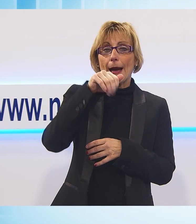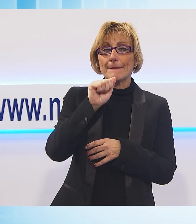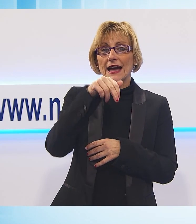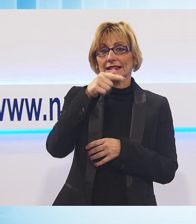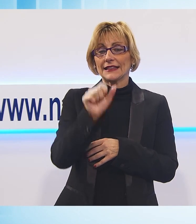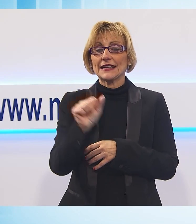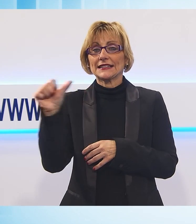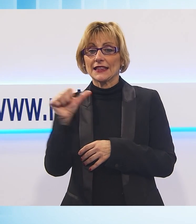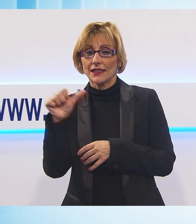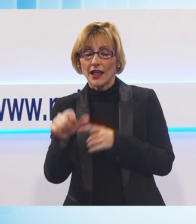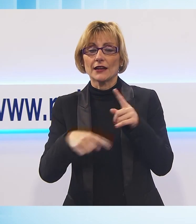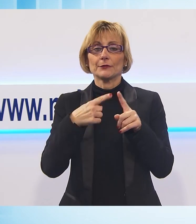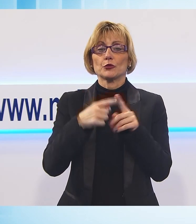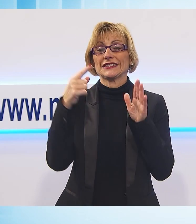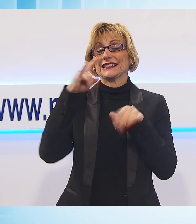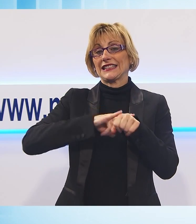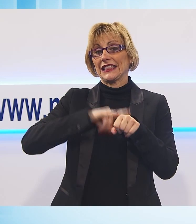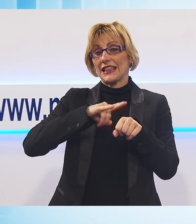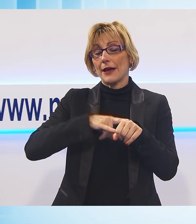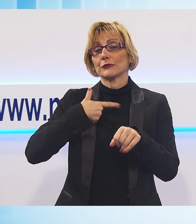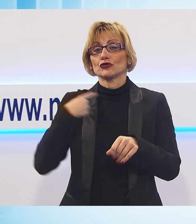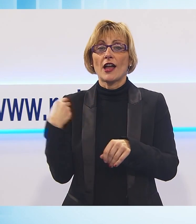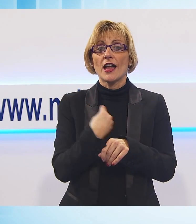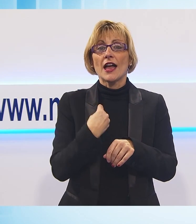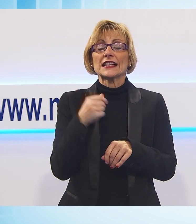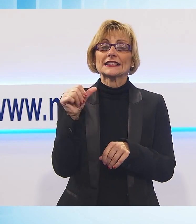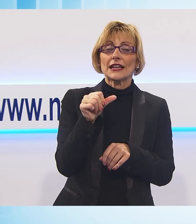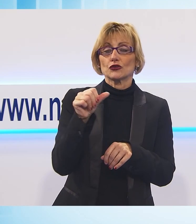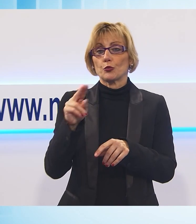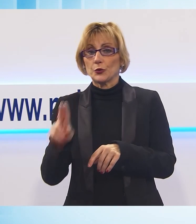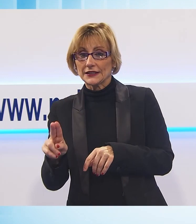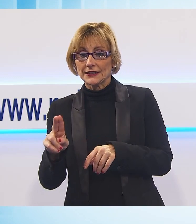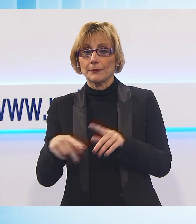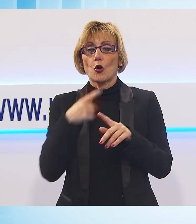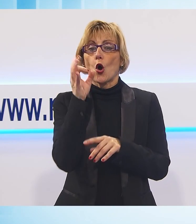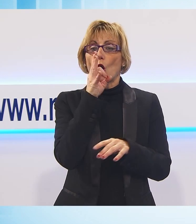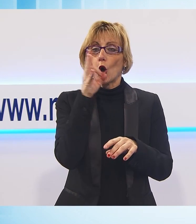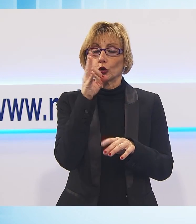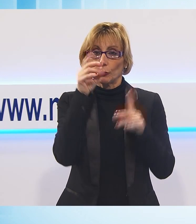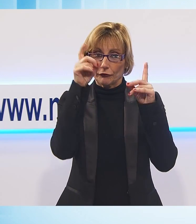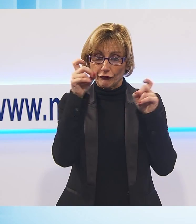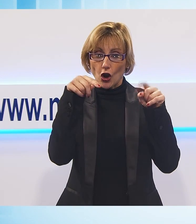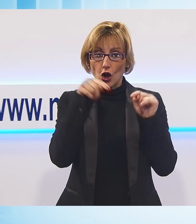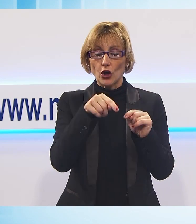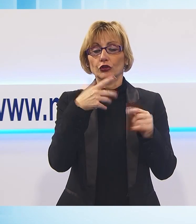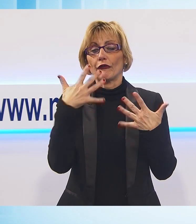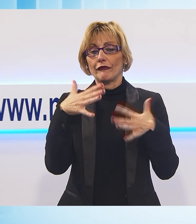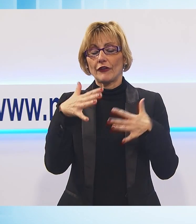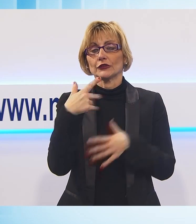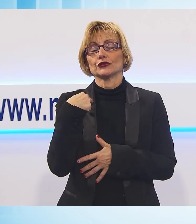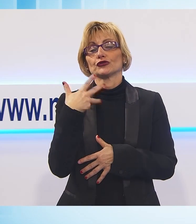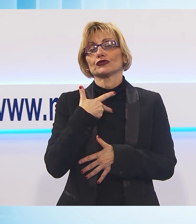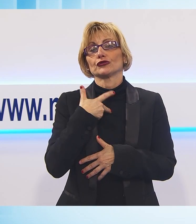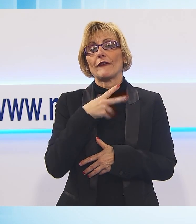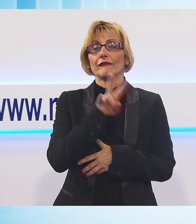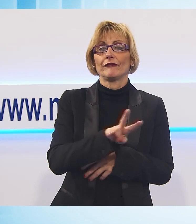settembre, assieme ai ragazzi dell'Associazione, ha posato l'attore Sergio Muniz, mentre a ottobre, a farsi la foto con i ragazzi davanti al teatro dell'Olivo, c'era